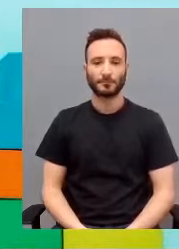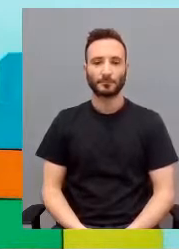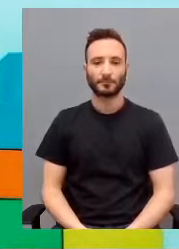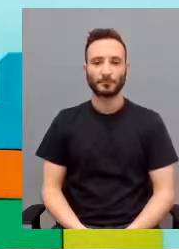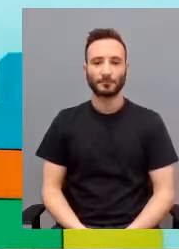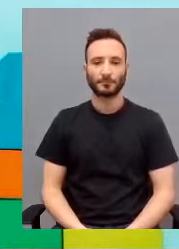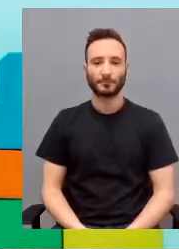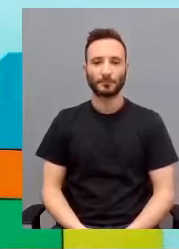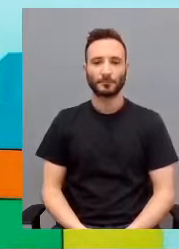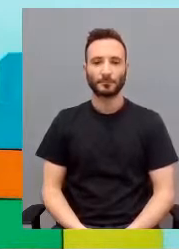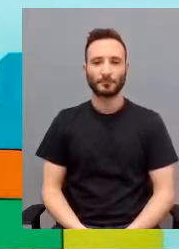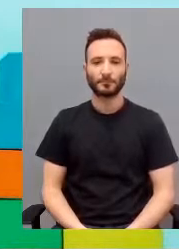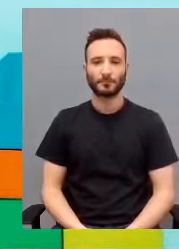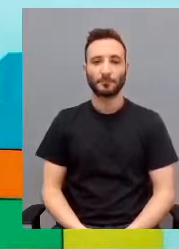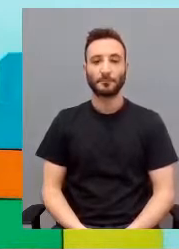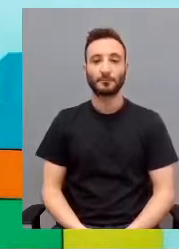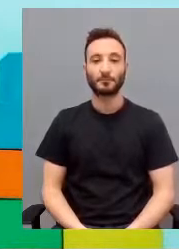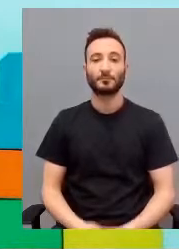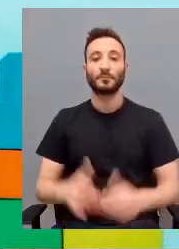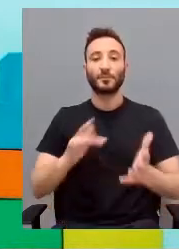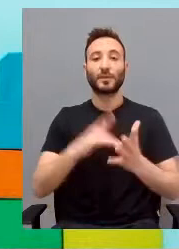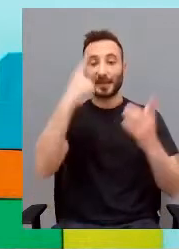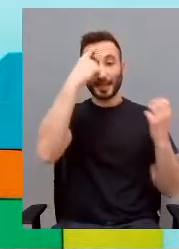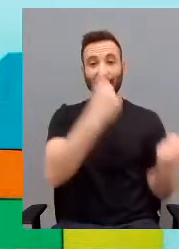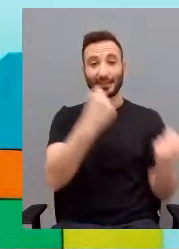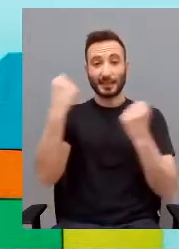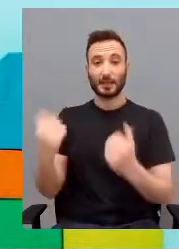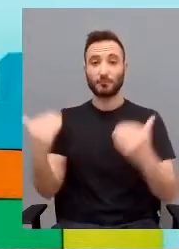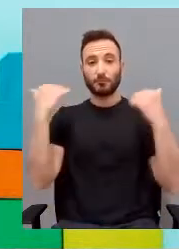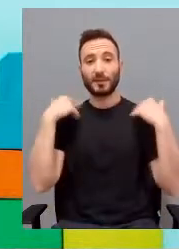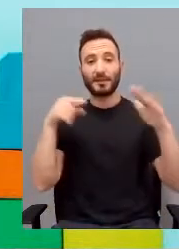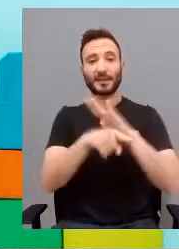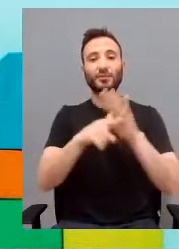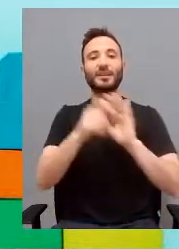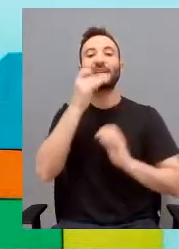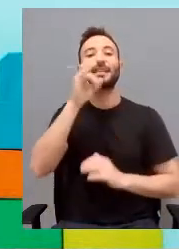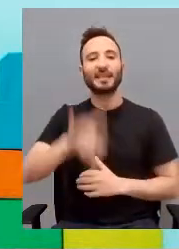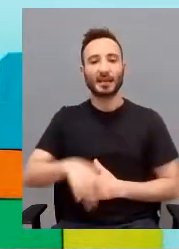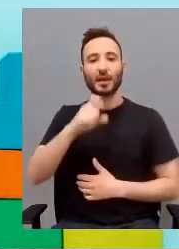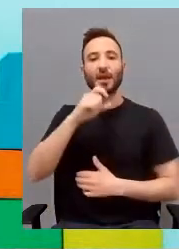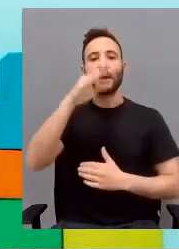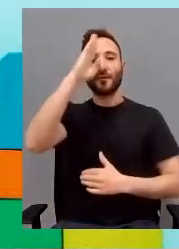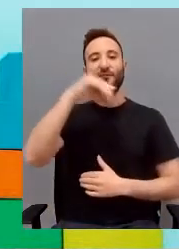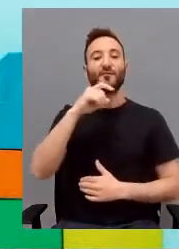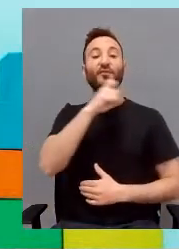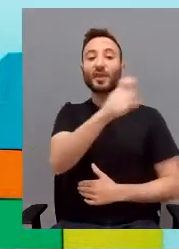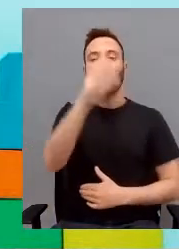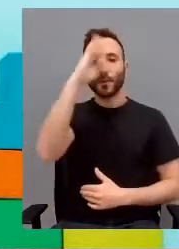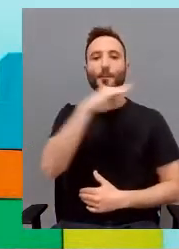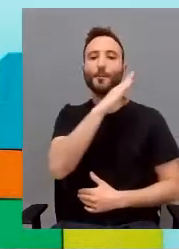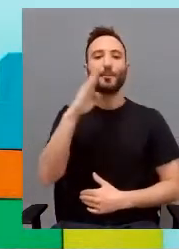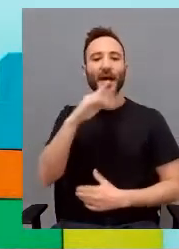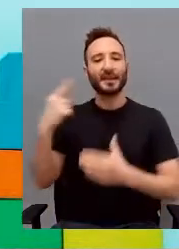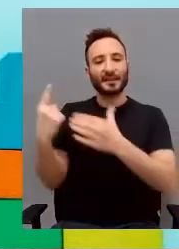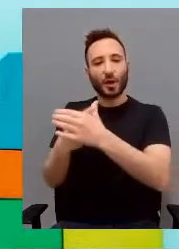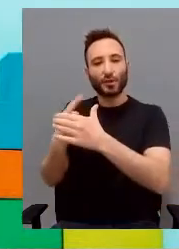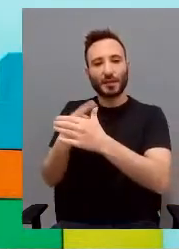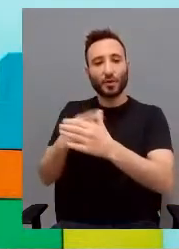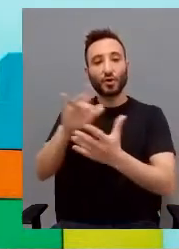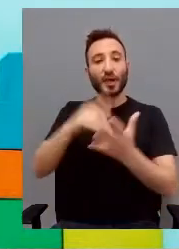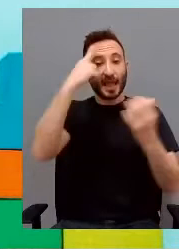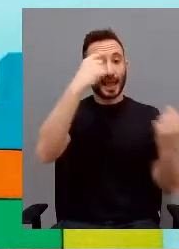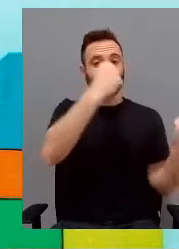Rossago. L'entità gestore è la Fondazione Pares per l'autismo, mentre che l'entità concedente è la